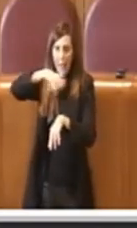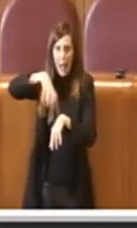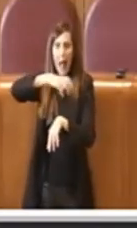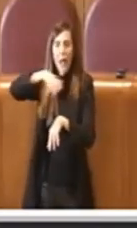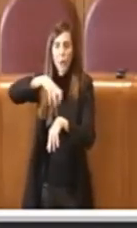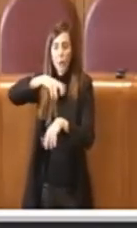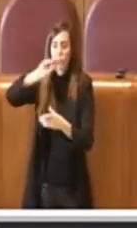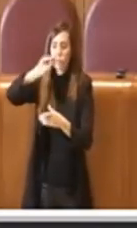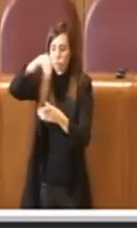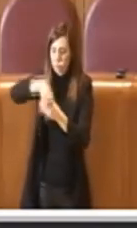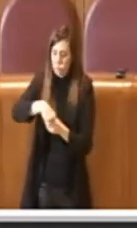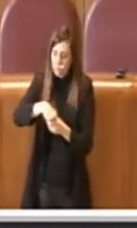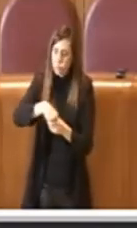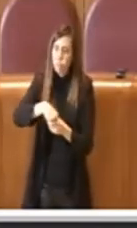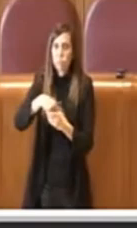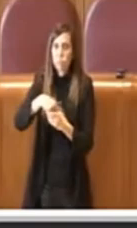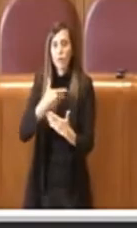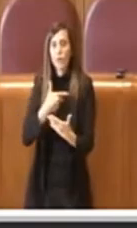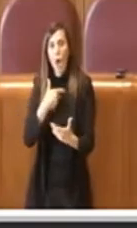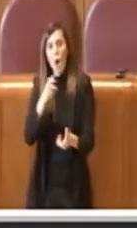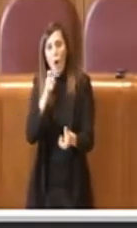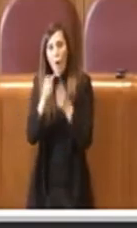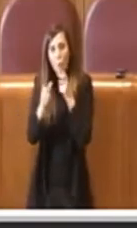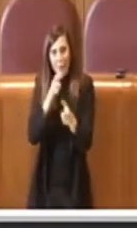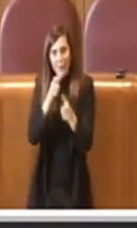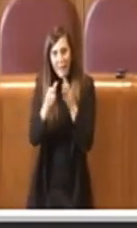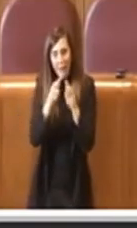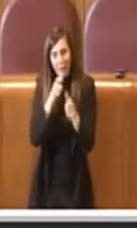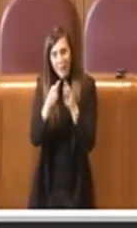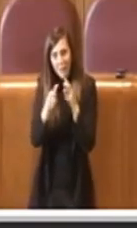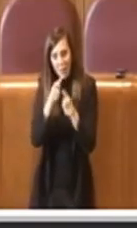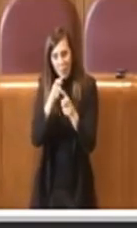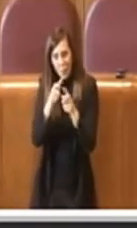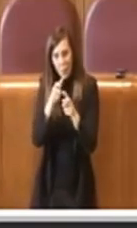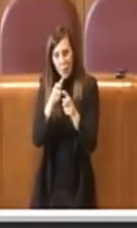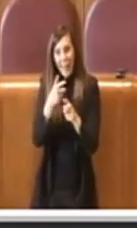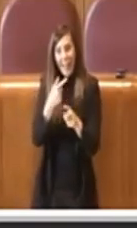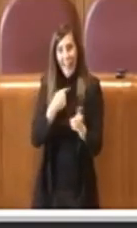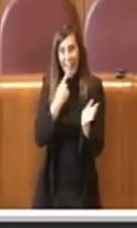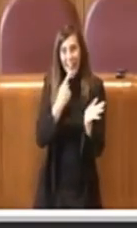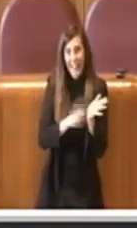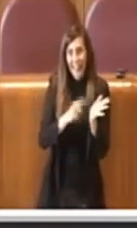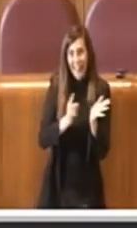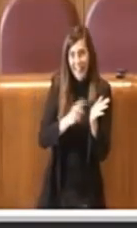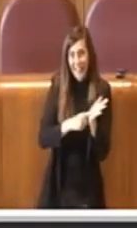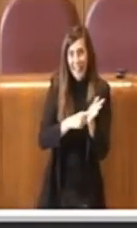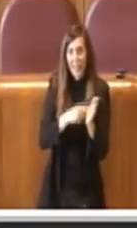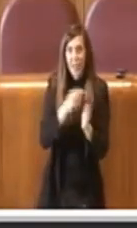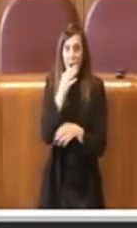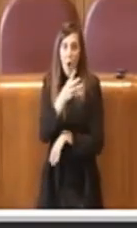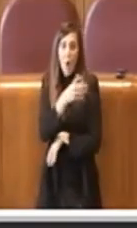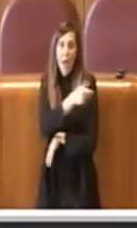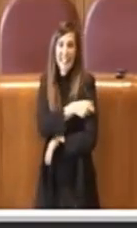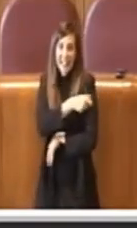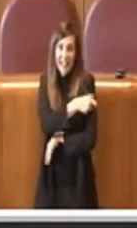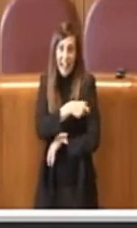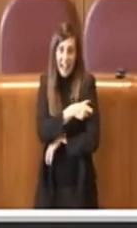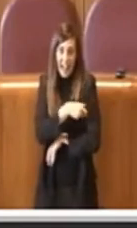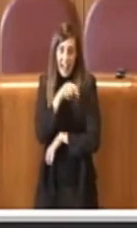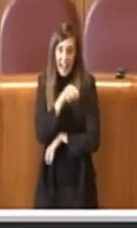riuniscono i tastisti, c'è una comunicazione tra, diciamo, aventi diritto, quindi delle organizzazioni sindacali che